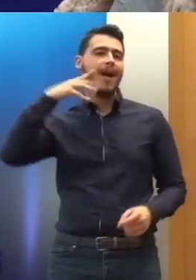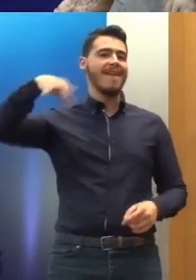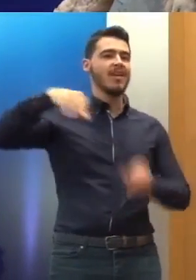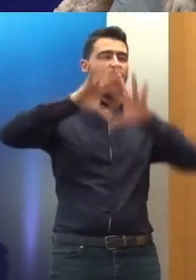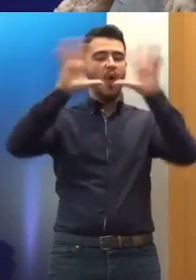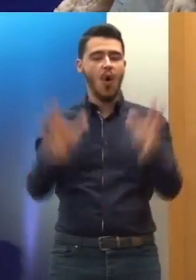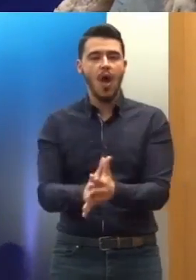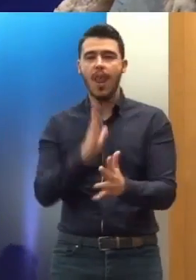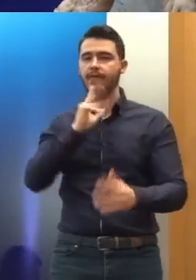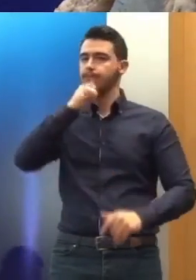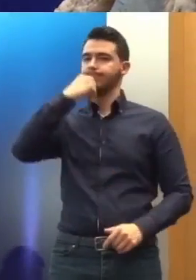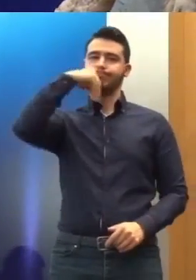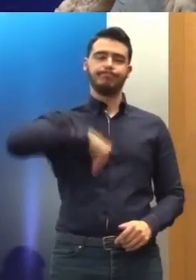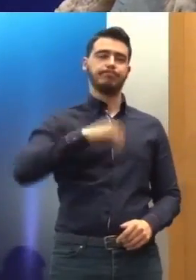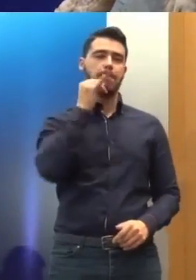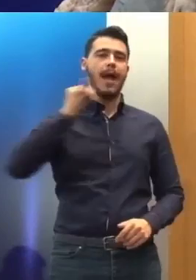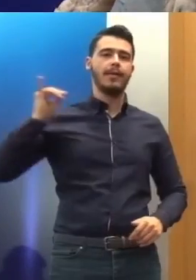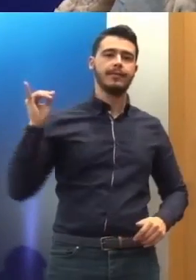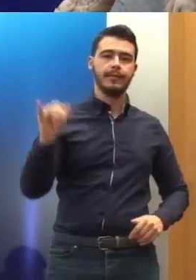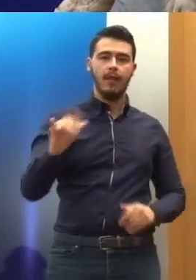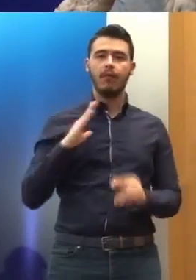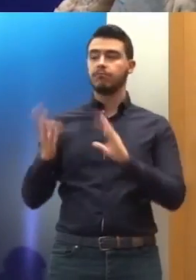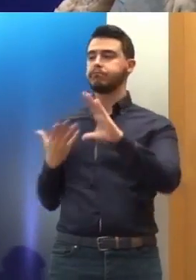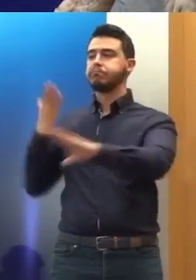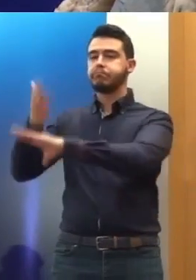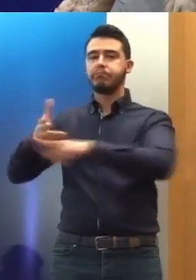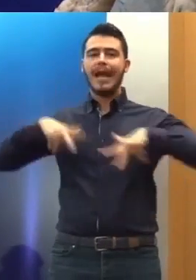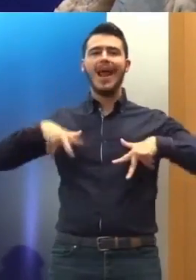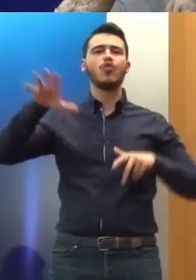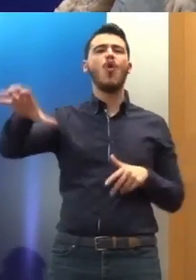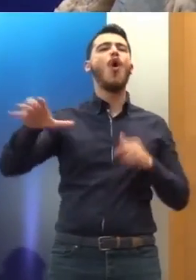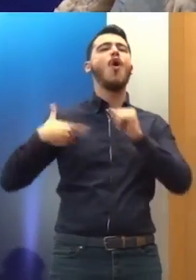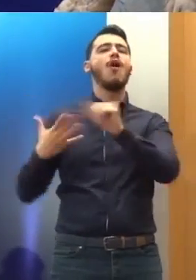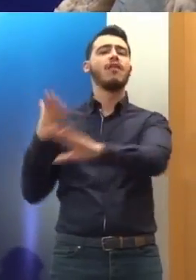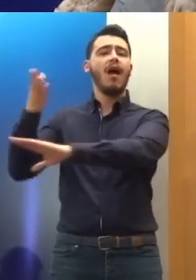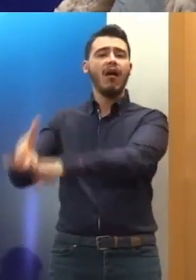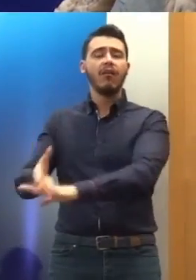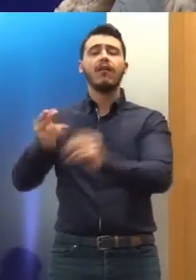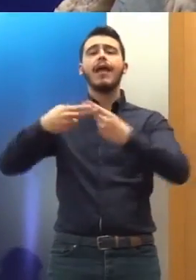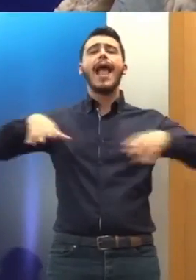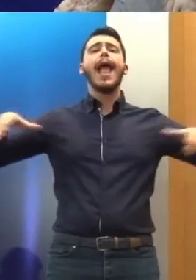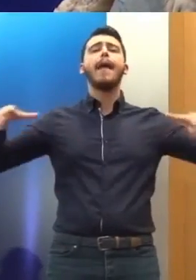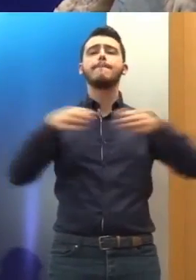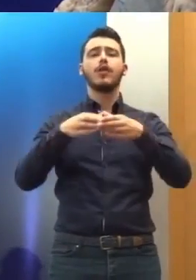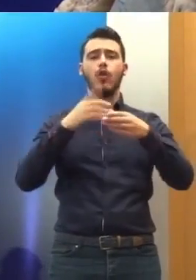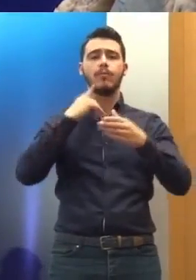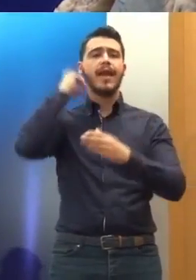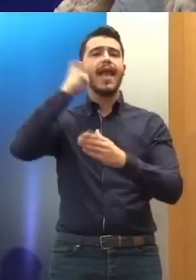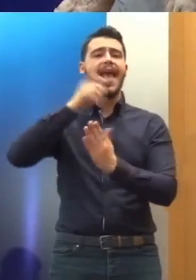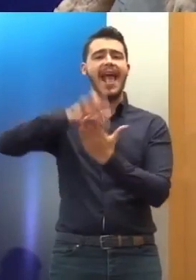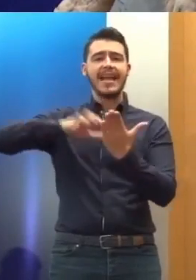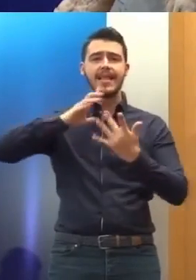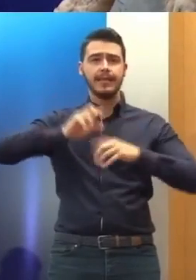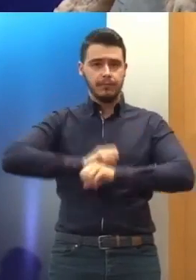οποίο έχει γίνει η επίσκεψη, στην περίπτωση αυτή η Επιτροπή δημοσιεύει την έκθεση μαζί